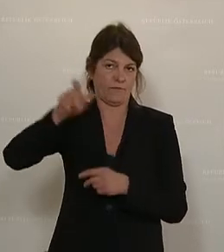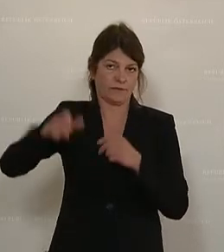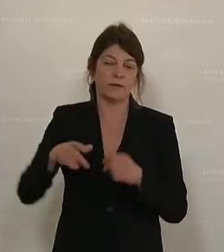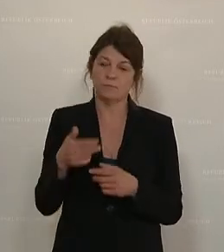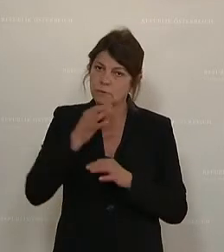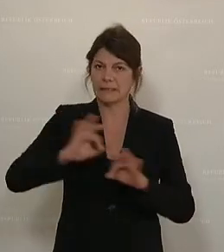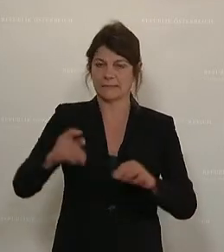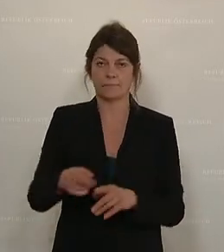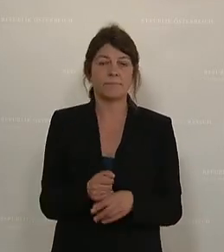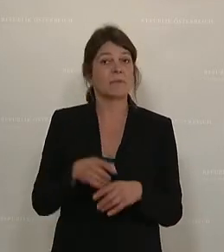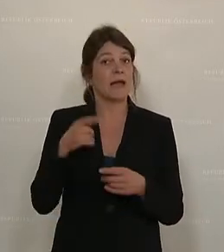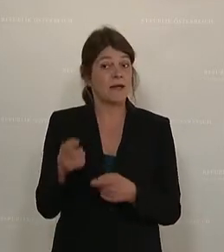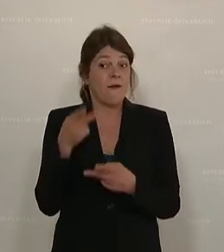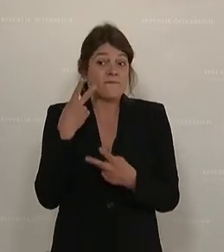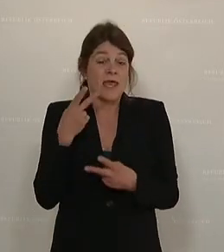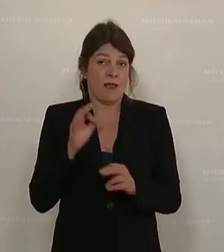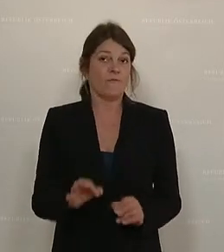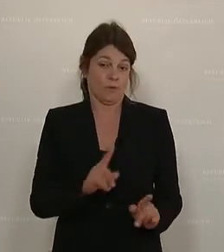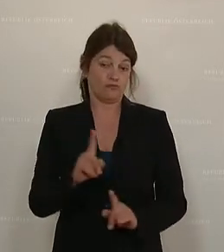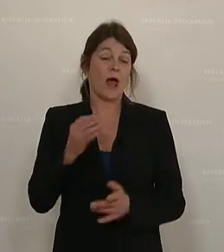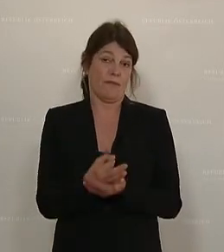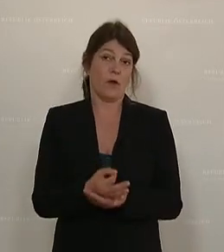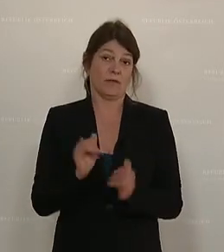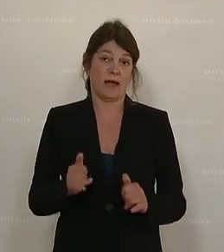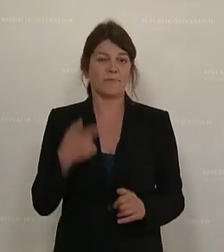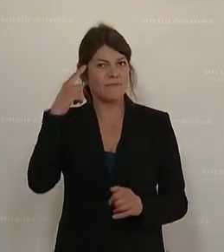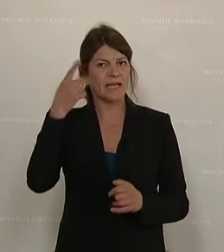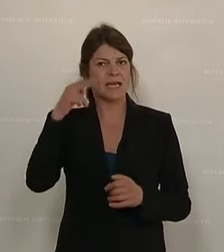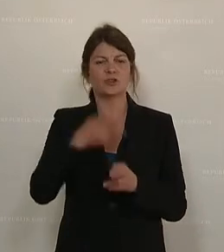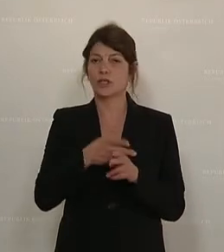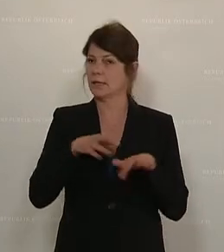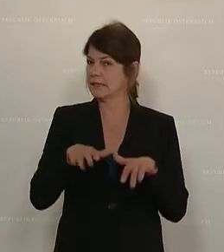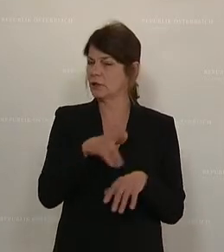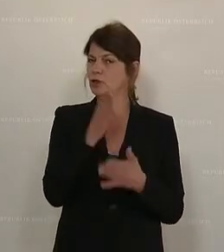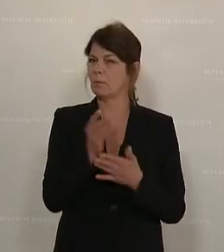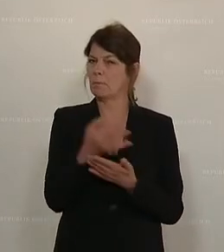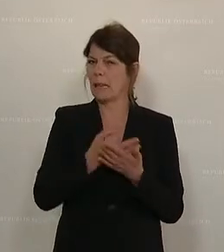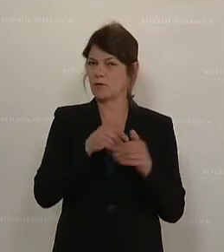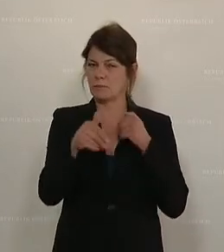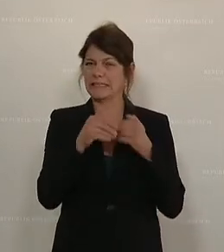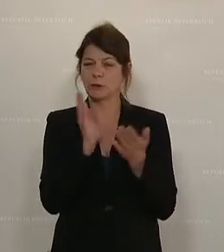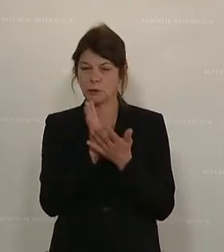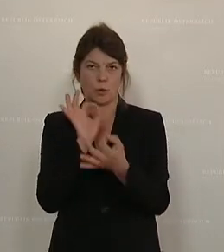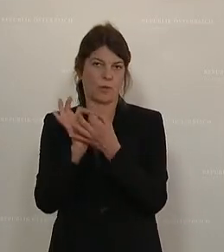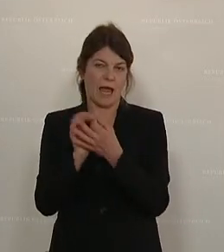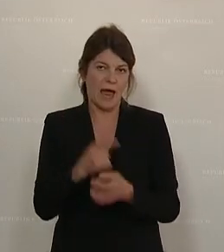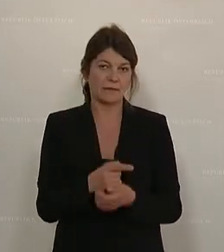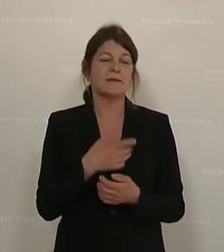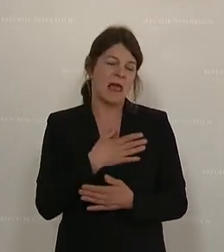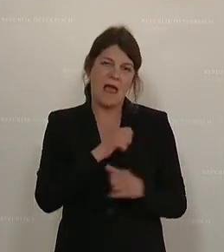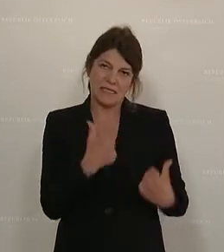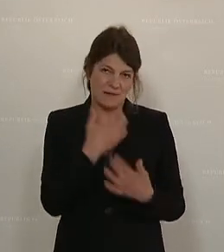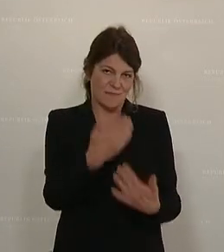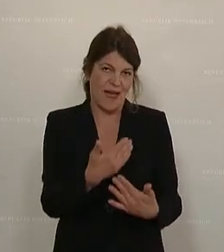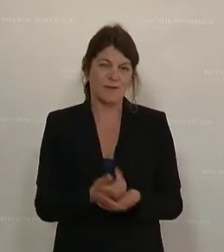wird ein Schlüsselfaktor für diesen Standort sein. Ich weiß, der Herr Staatssekretär ist hier auch schon mit dem Bildungsminister in Kontakt und meinen herzlichen Dank